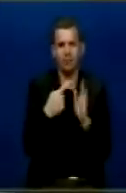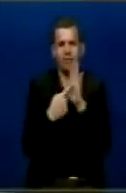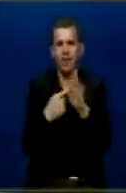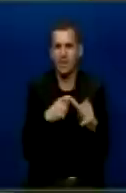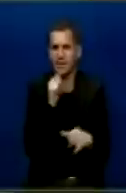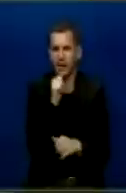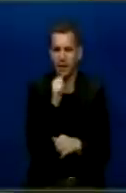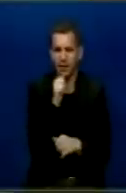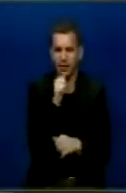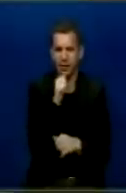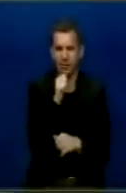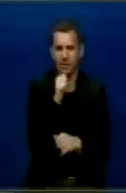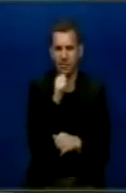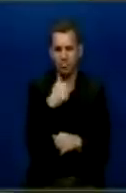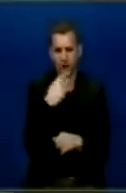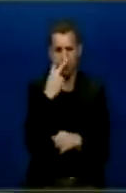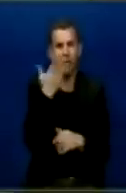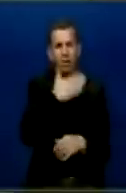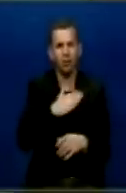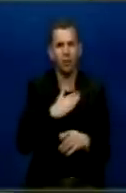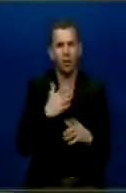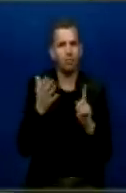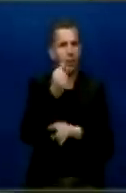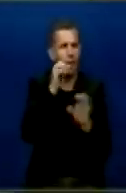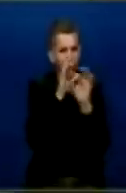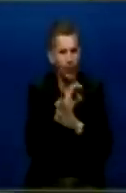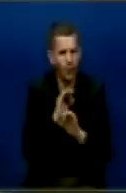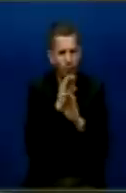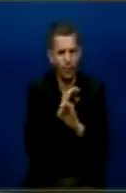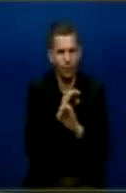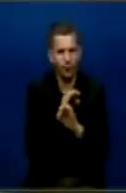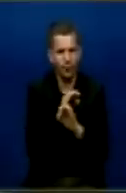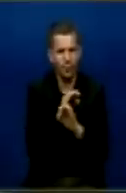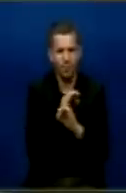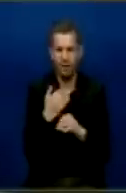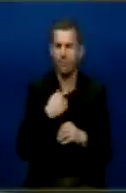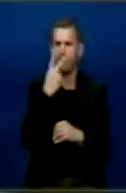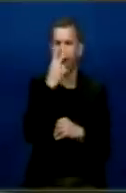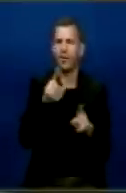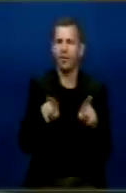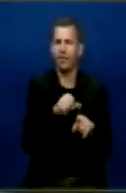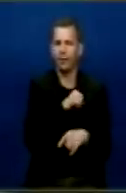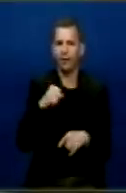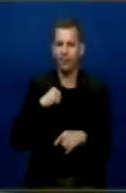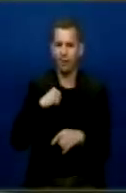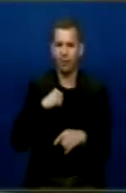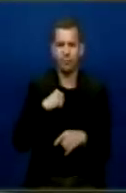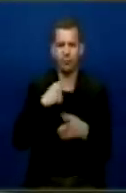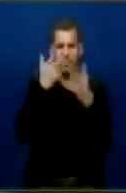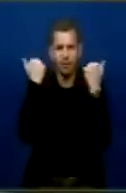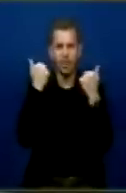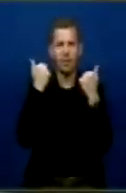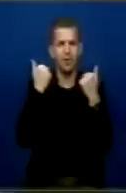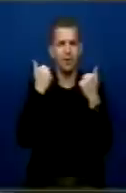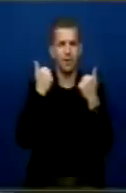Pra mendojmë që kërë përgjësim nuk si jelë kur farë do bije në këtë rukëtim, por vetëm sa po e qesim hi syve vetës dhe vetëm në fak sa po talemi me